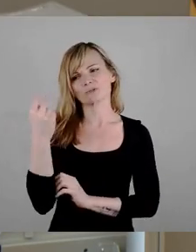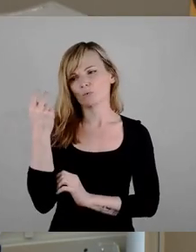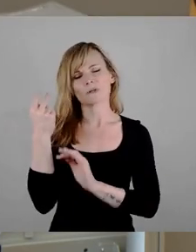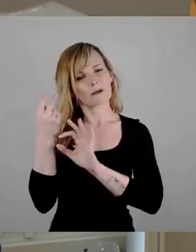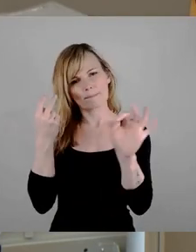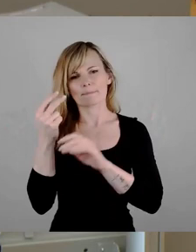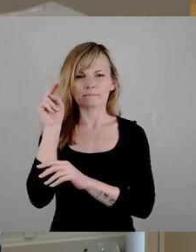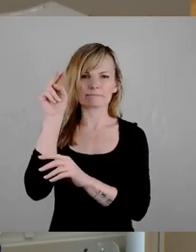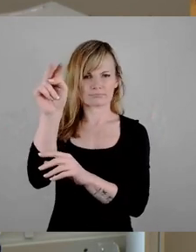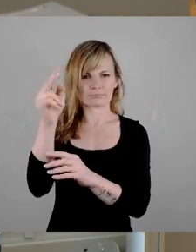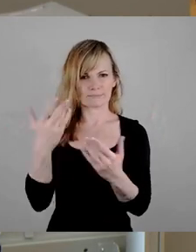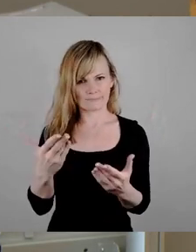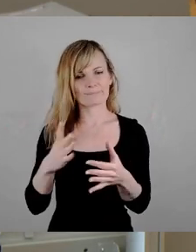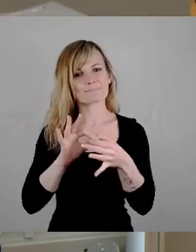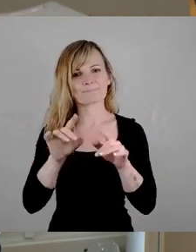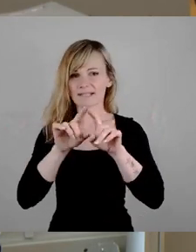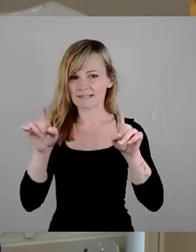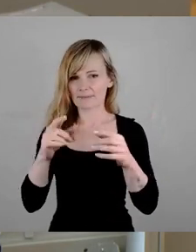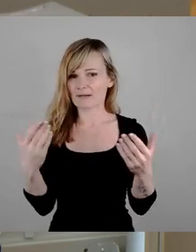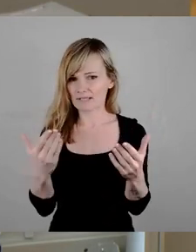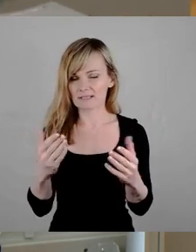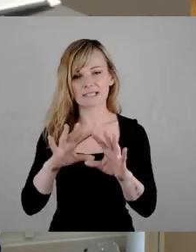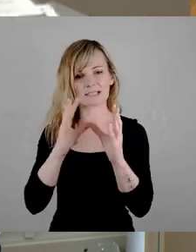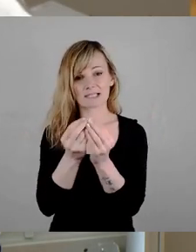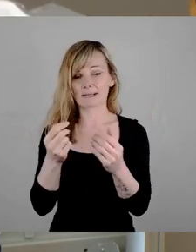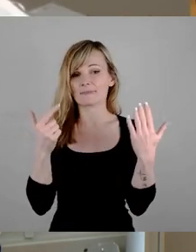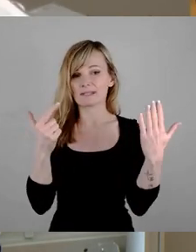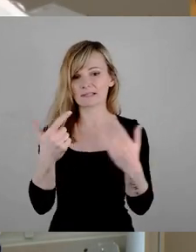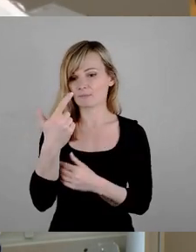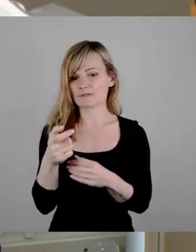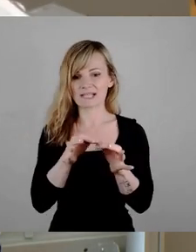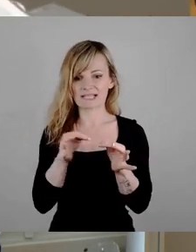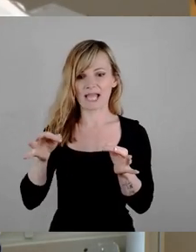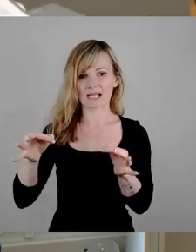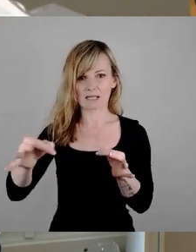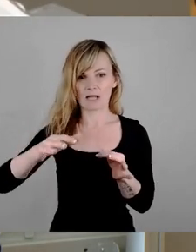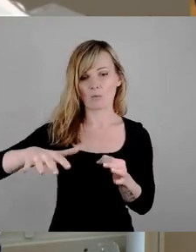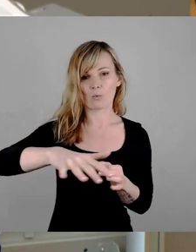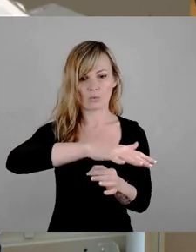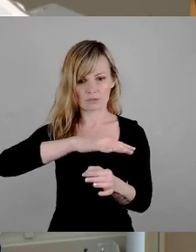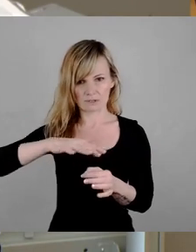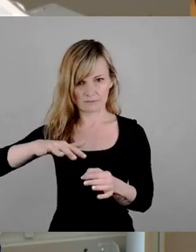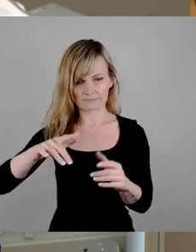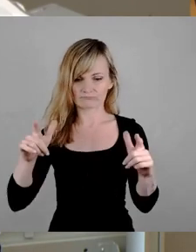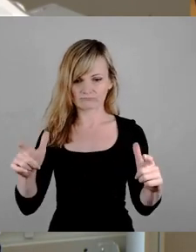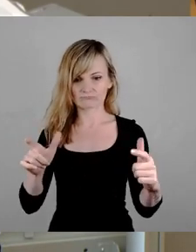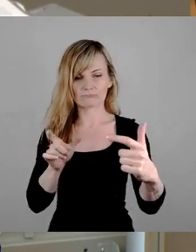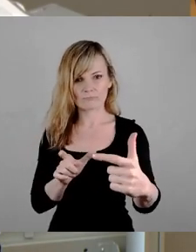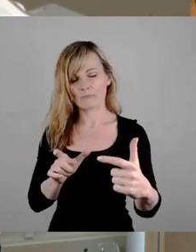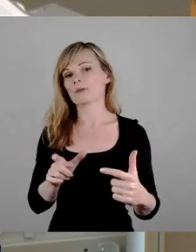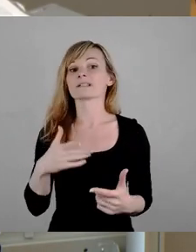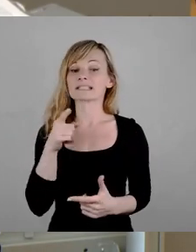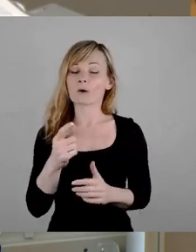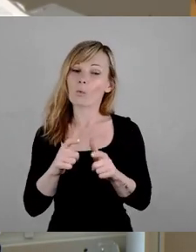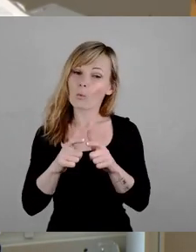eigentlich? Es geht um ein 27 Hektar großes Gebiet, was, glaube ich, als die vielleicht größte städtebauliche Chance in